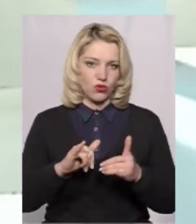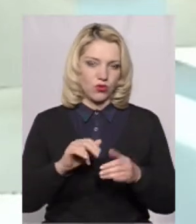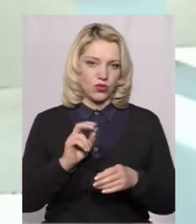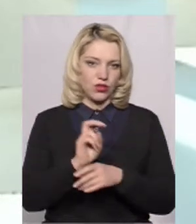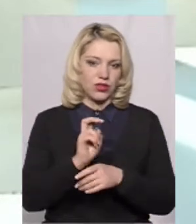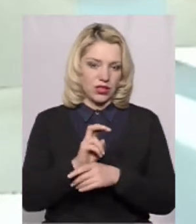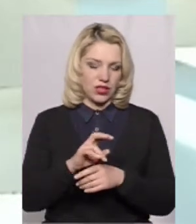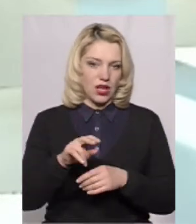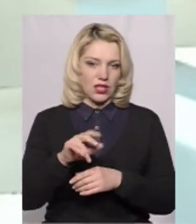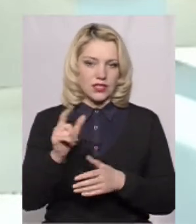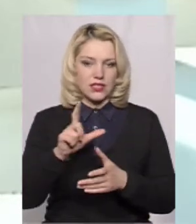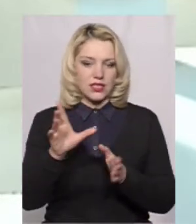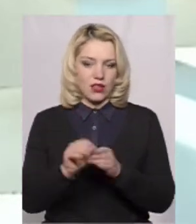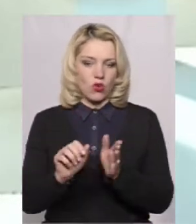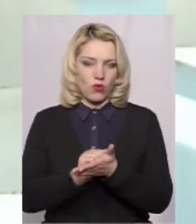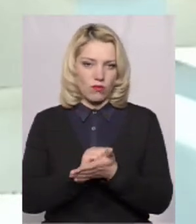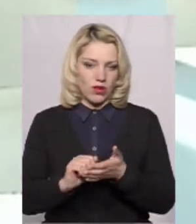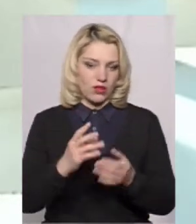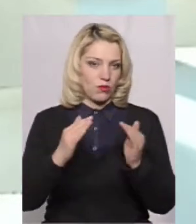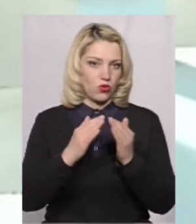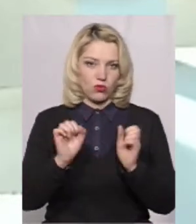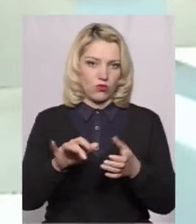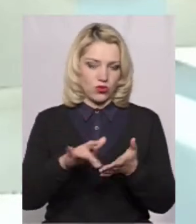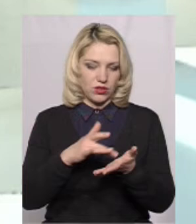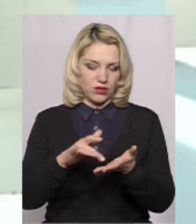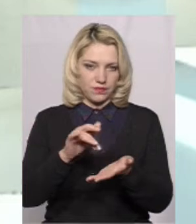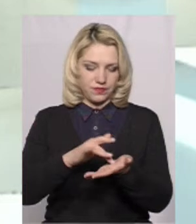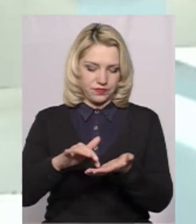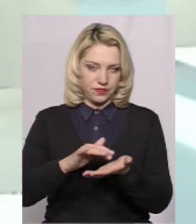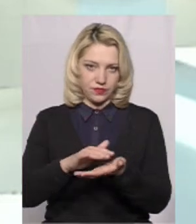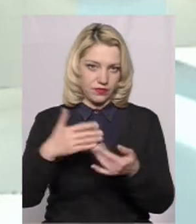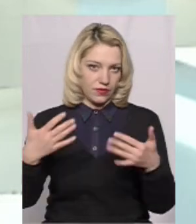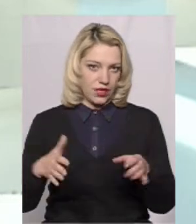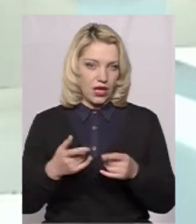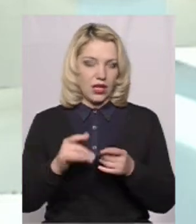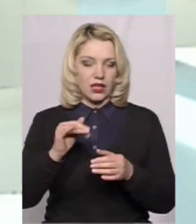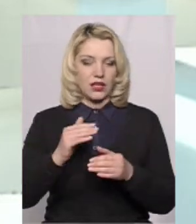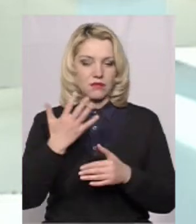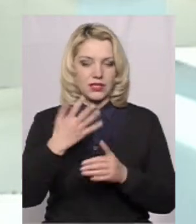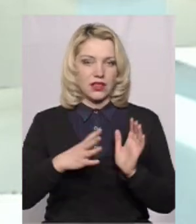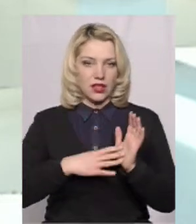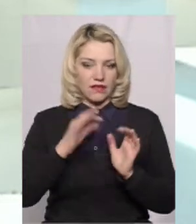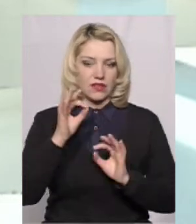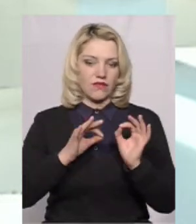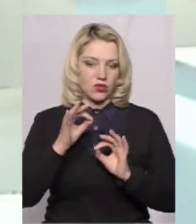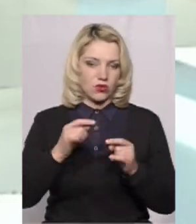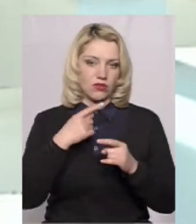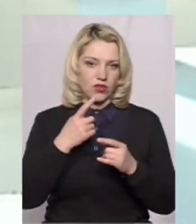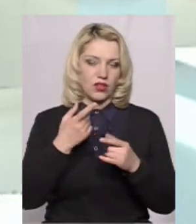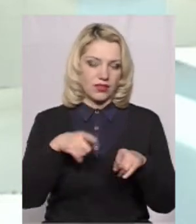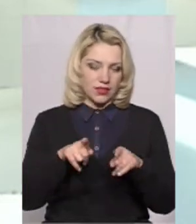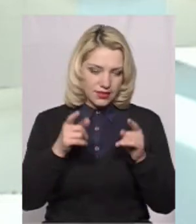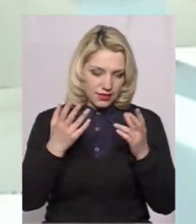вони можуть вдома це все зробити. 59% відповіли з опитуваних, що так, це надзвичайно просто.